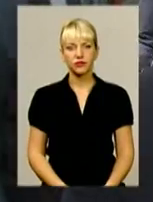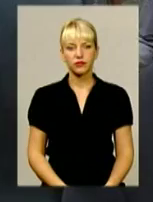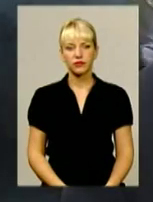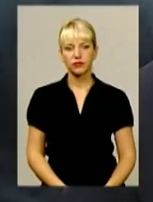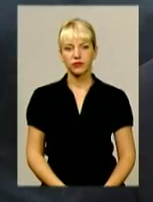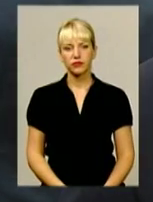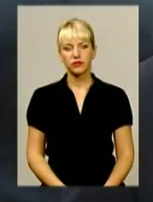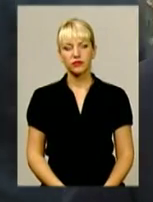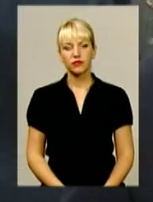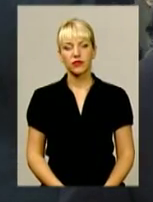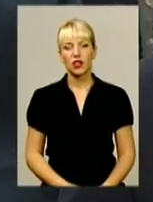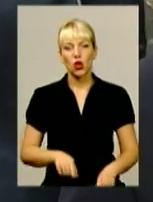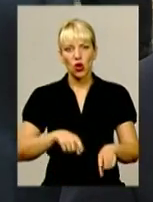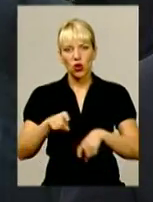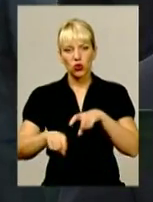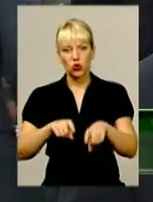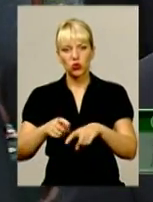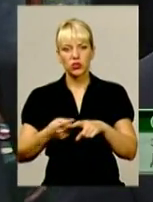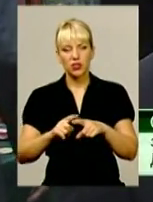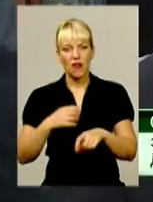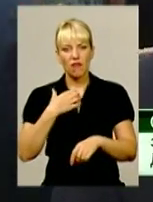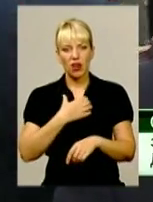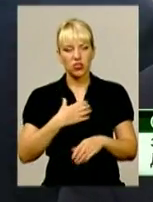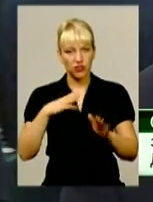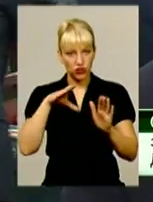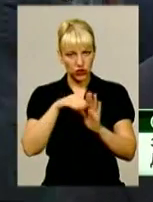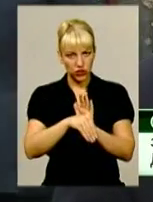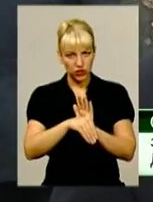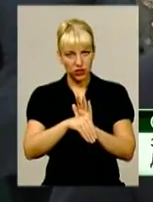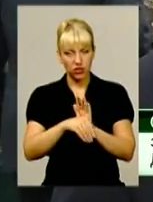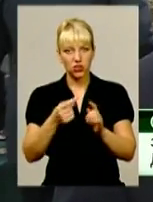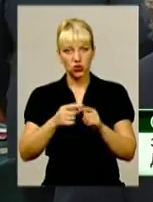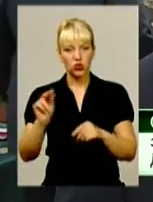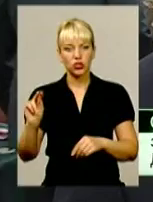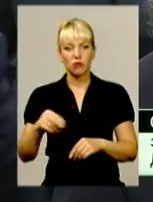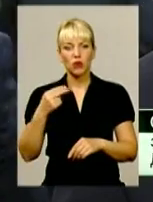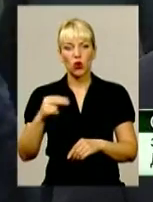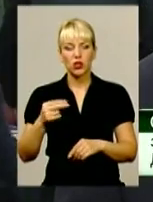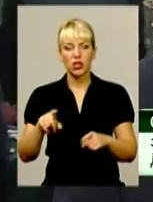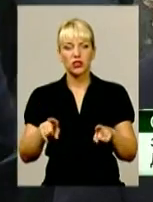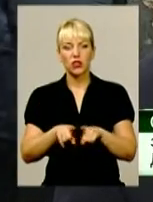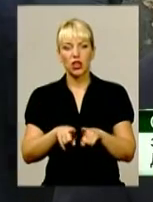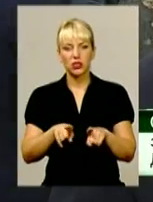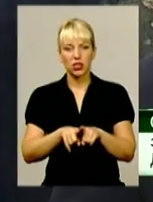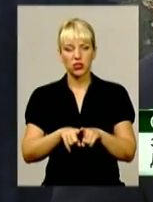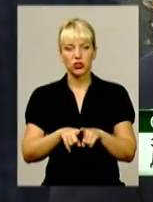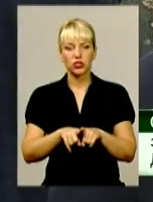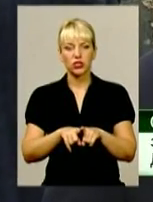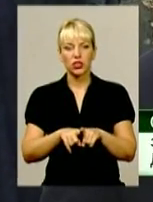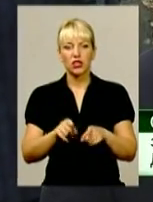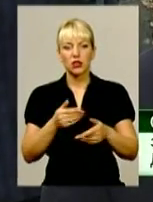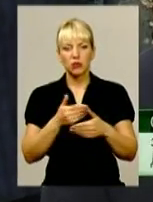Легкоатлетичний крос – це вже сьомий чемпіонат. Також ми